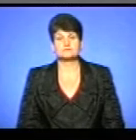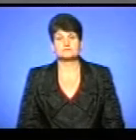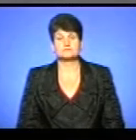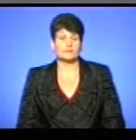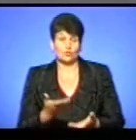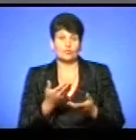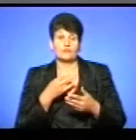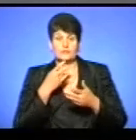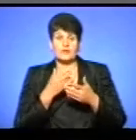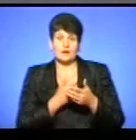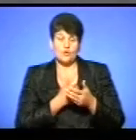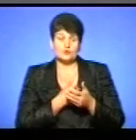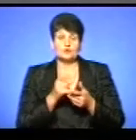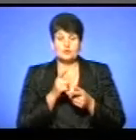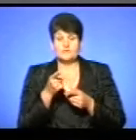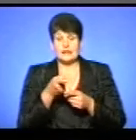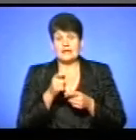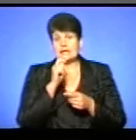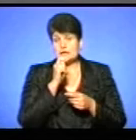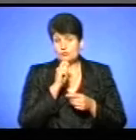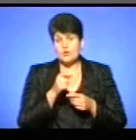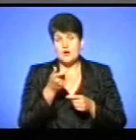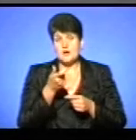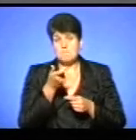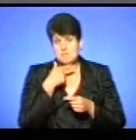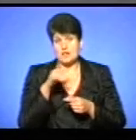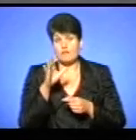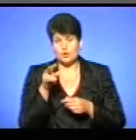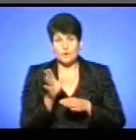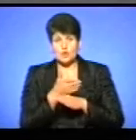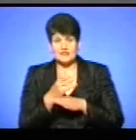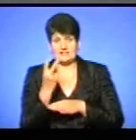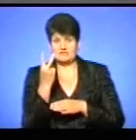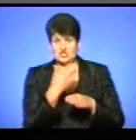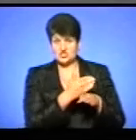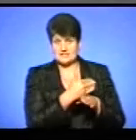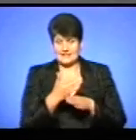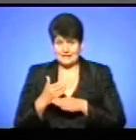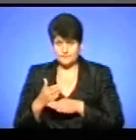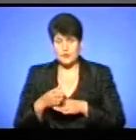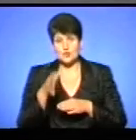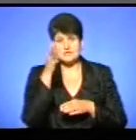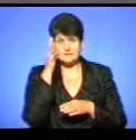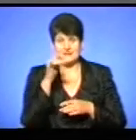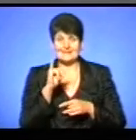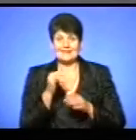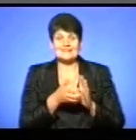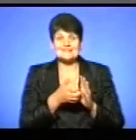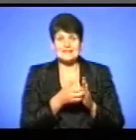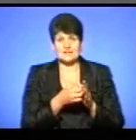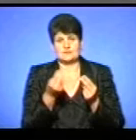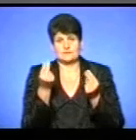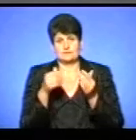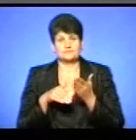Я хочу, щоб ми інтерв'ю пана Володимира розділили на дві частини. Спочатку це щодо освіти, так і не стачі освітньої